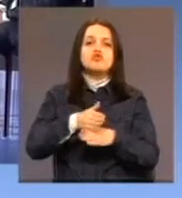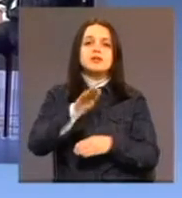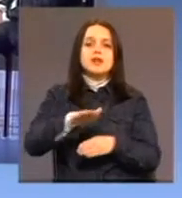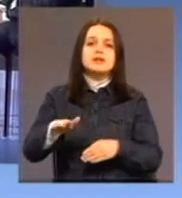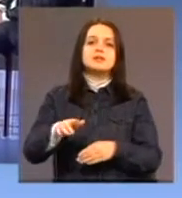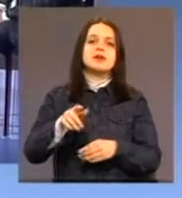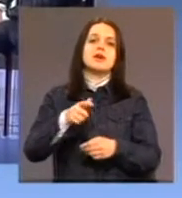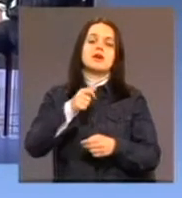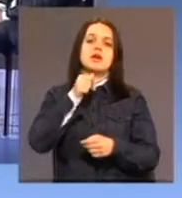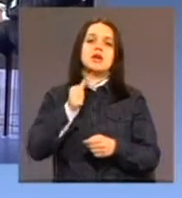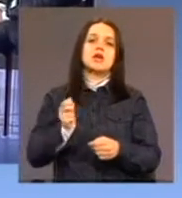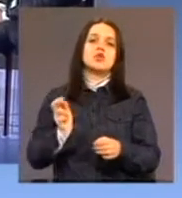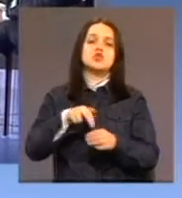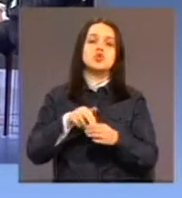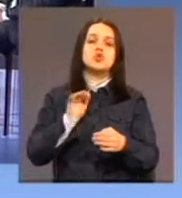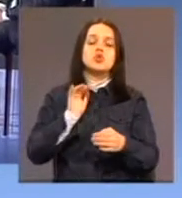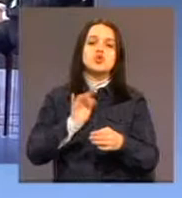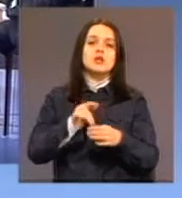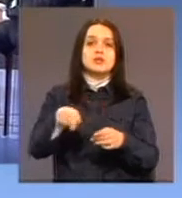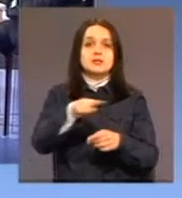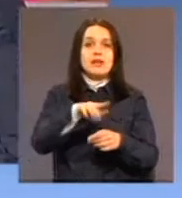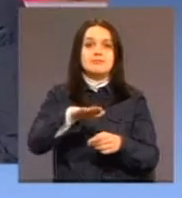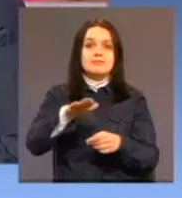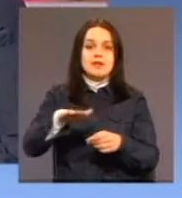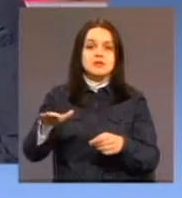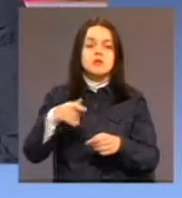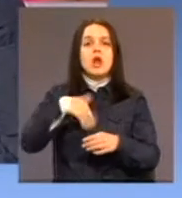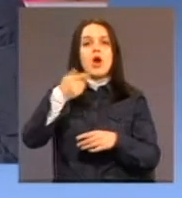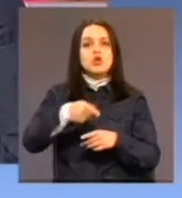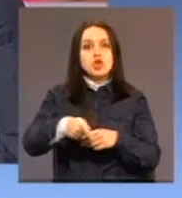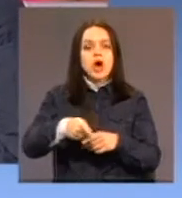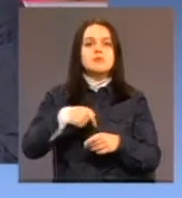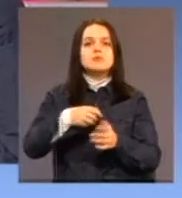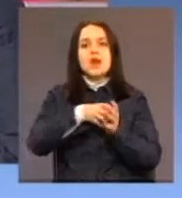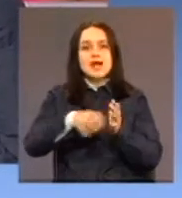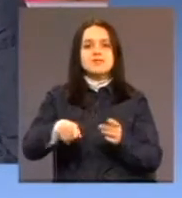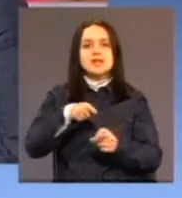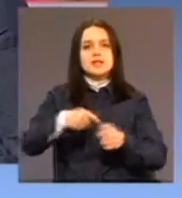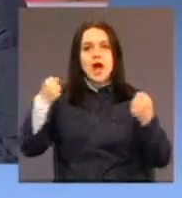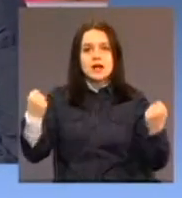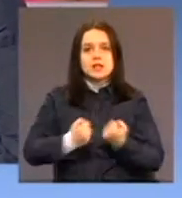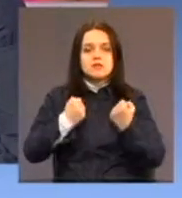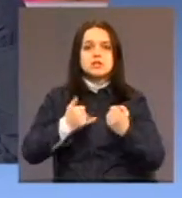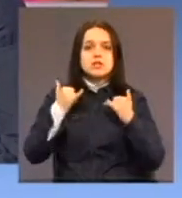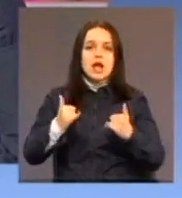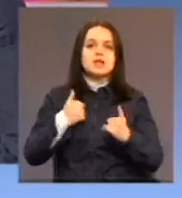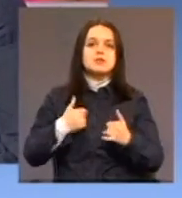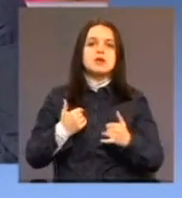doći u dodir sa djecom. I nakon završetka projekta mi smo nastavili s tim aktivnostima tako da danas se posredujemo možda i u